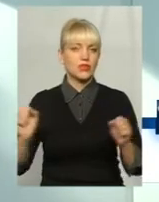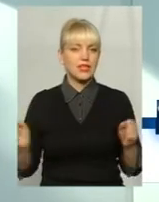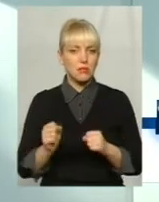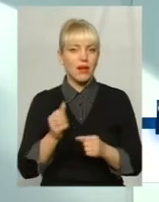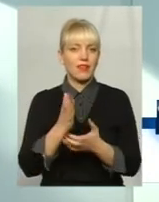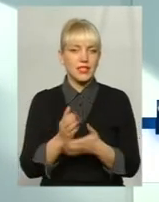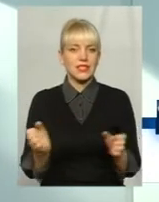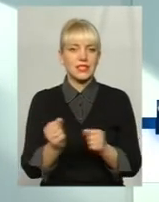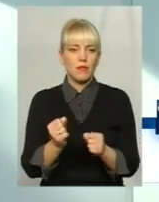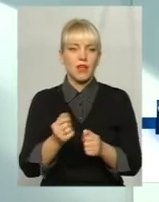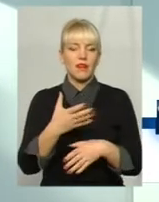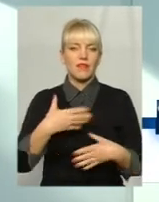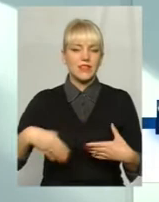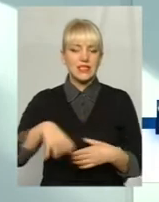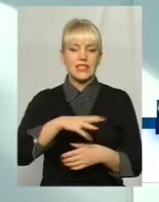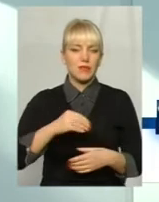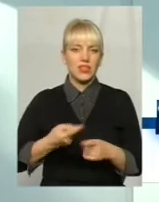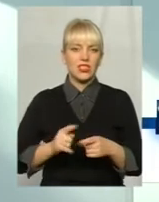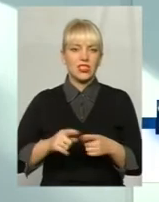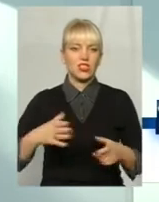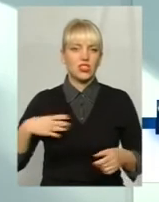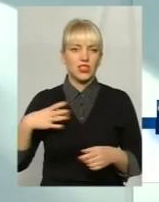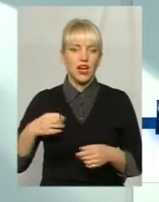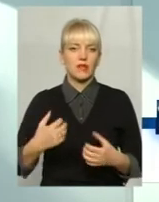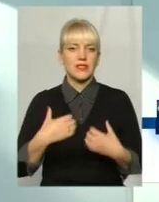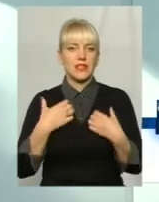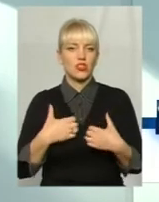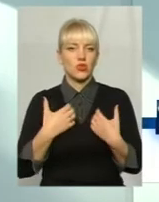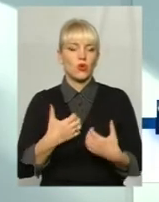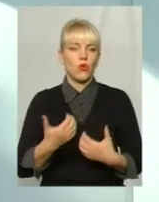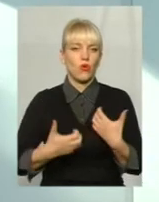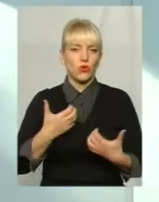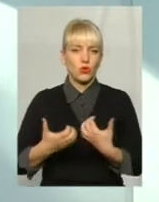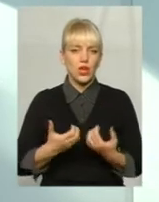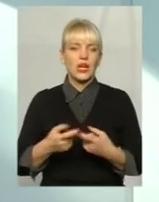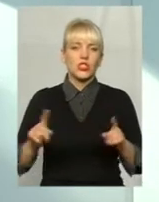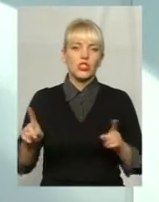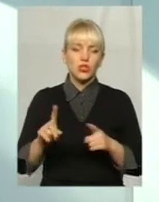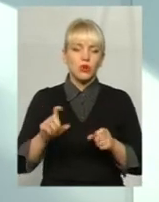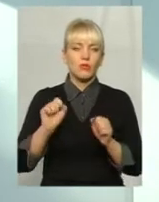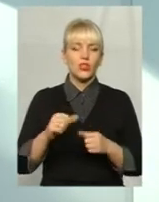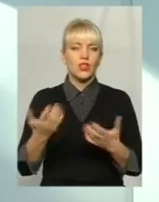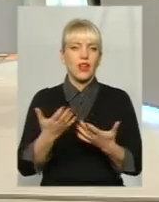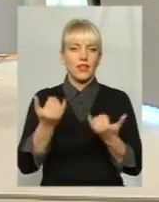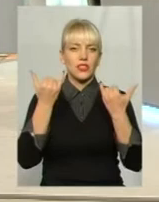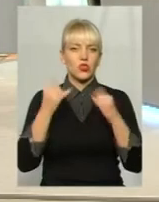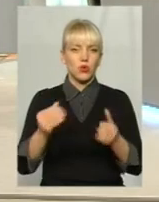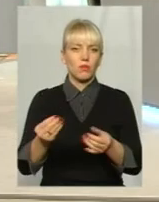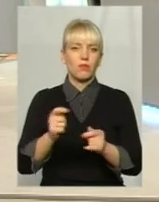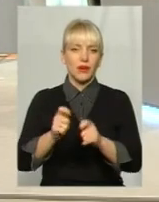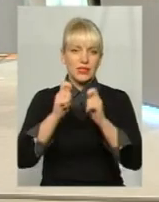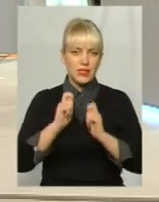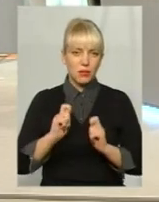чекаємо, як ось її на сторогу, так, що вона може нам якісь сюрпризи подати.